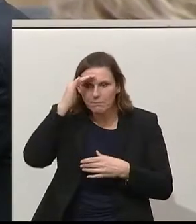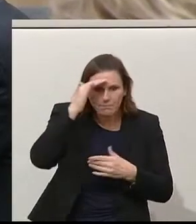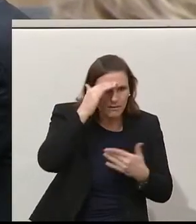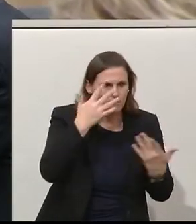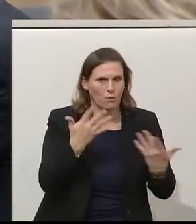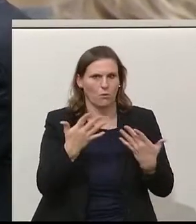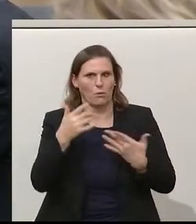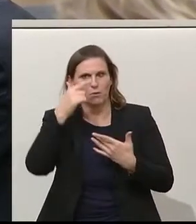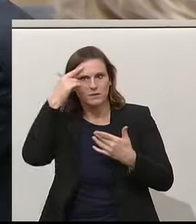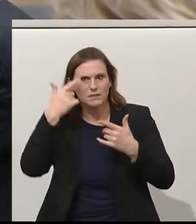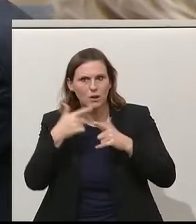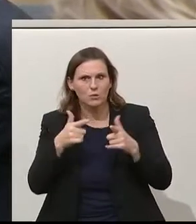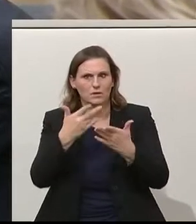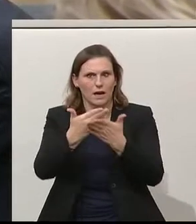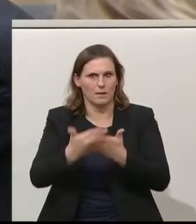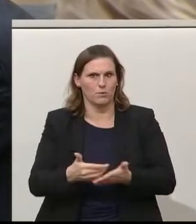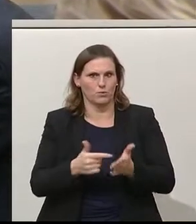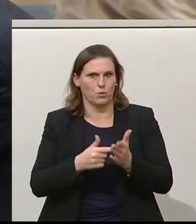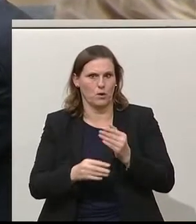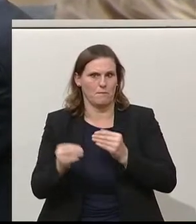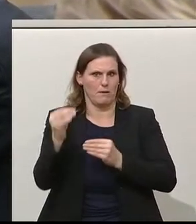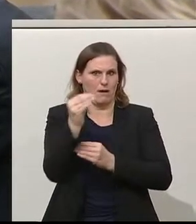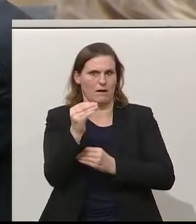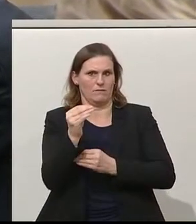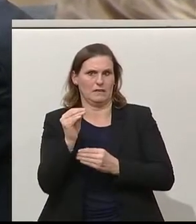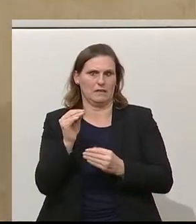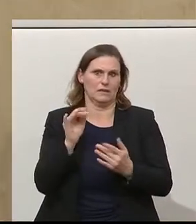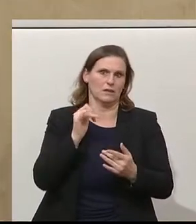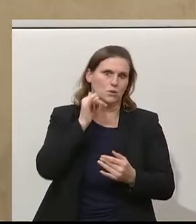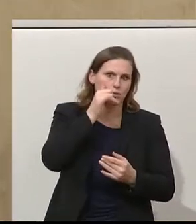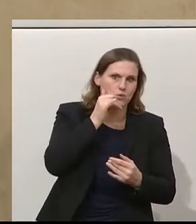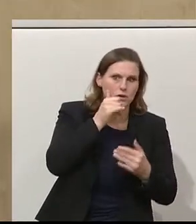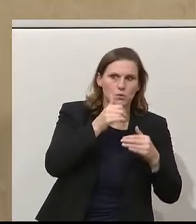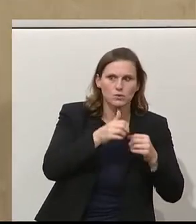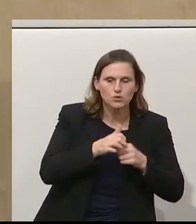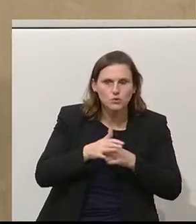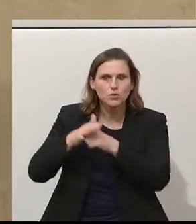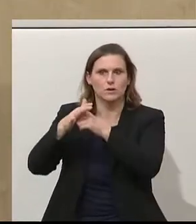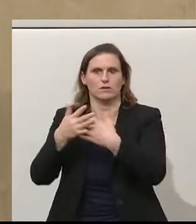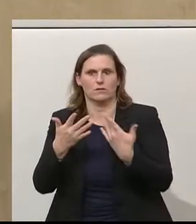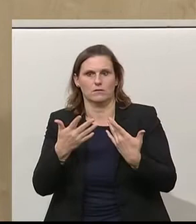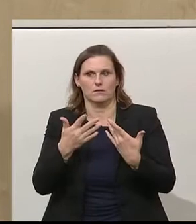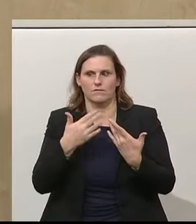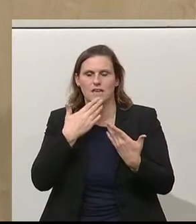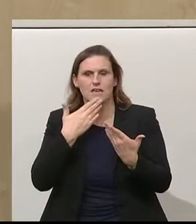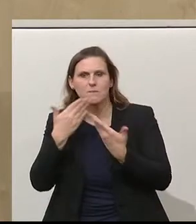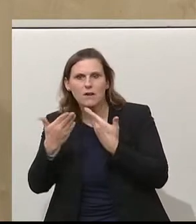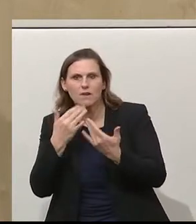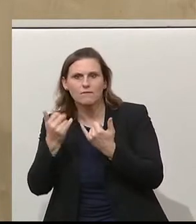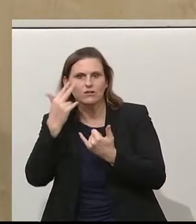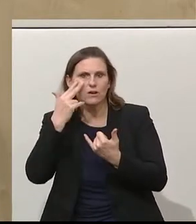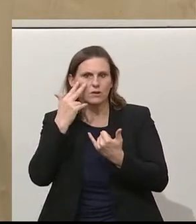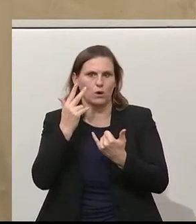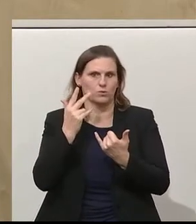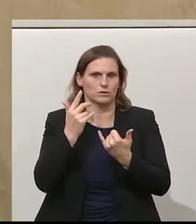Sinnloskurse anbieten, jetzt wahrscheinlich noch vermehrt, damit die NGOs der Grünen und die sozioökonomischen Betriebe der Grünen auch wirklich die Auftragslage voll